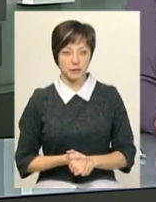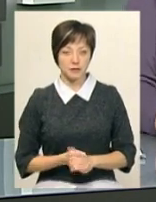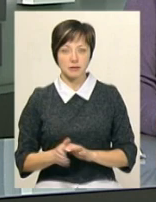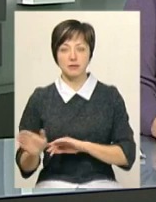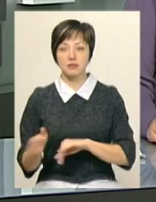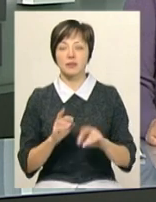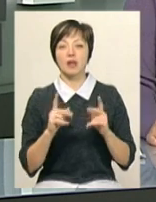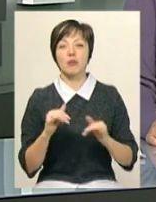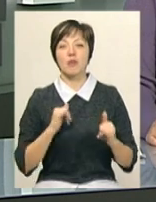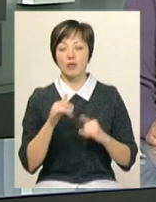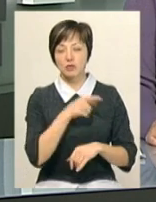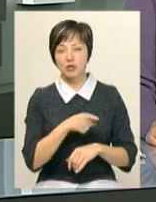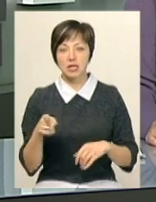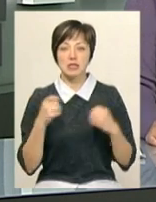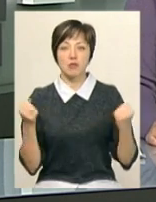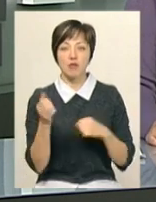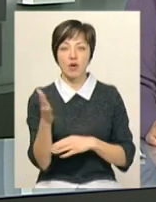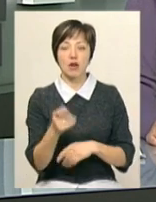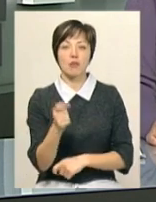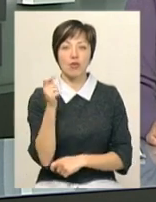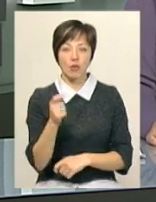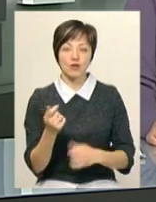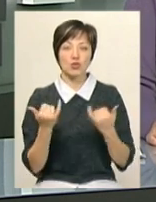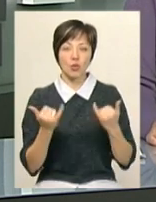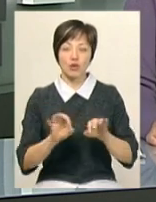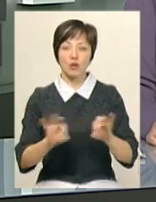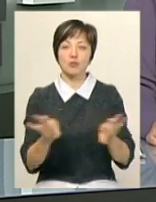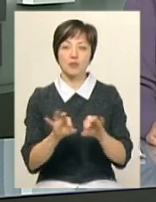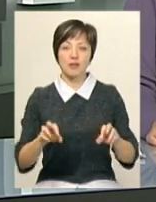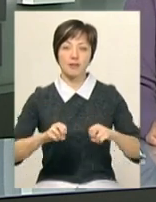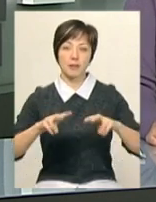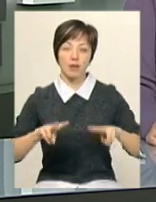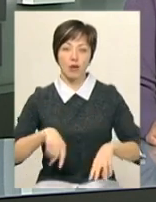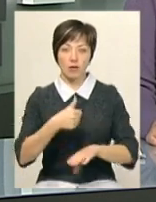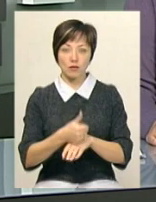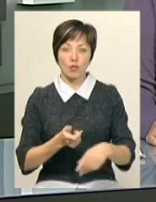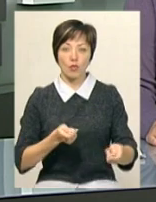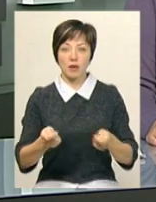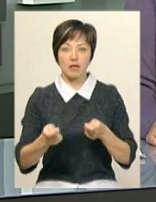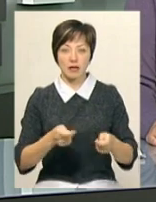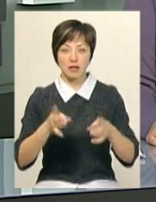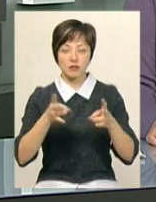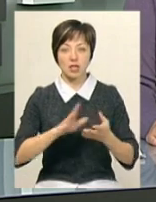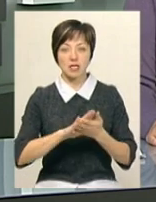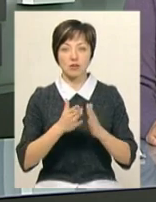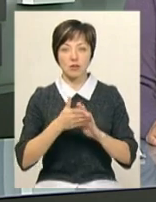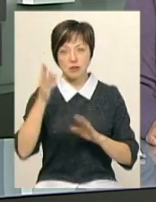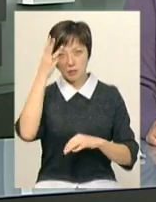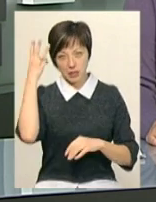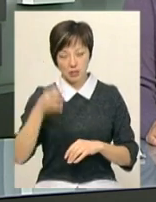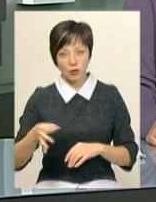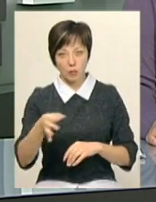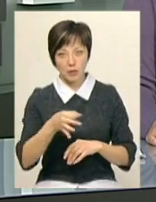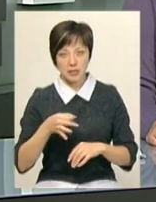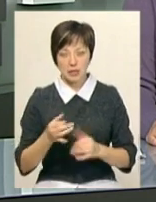Як поводитись під час зимової риболовлі на водоймах, сьогодні розповідали фахівці головного управління надзвичайних ситуацій в Хмельницькій